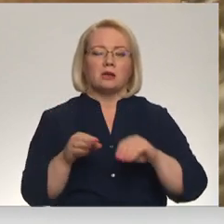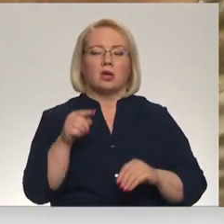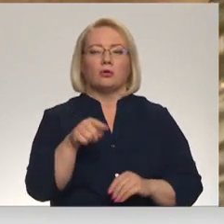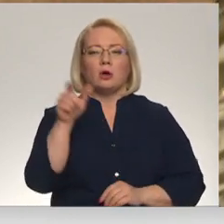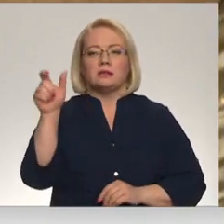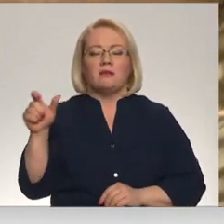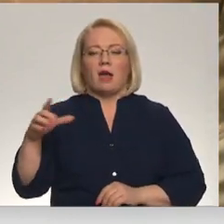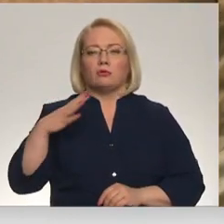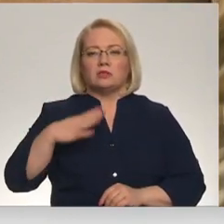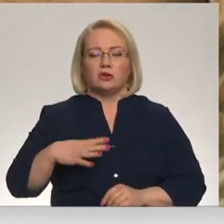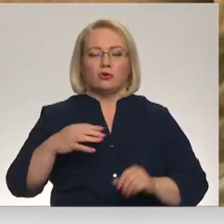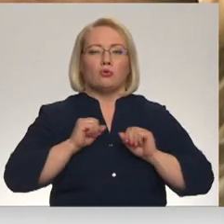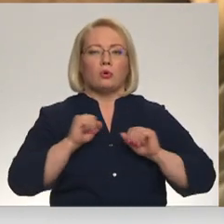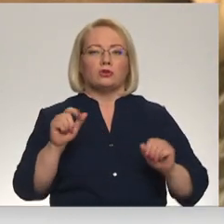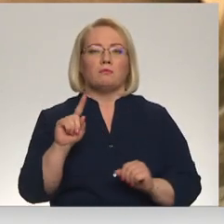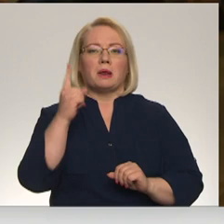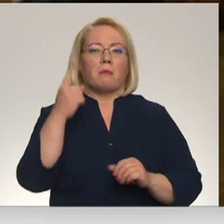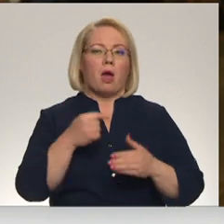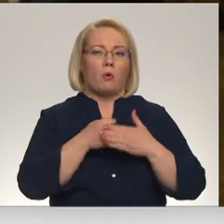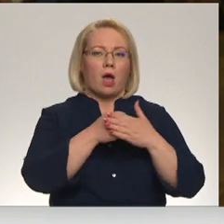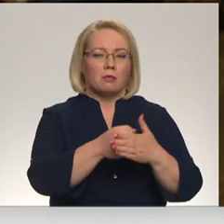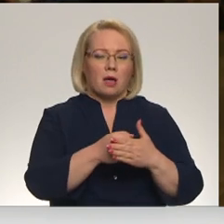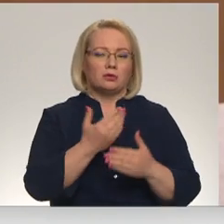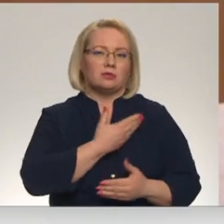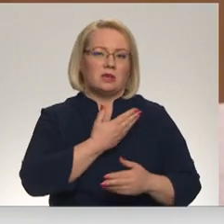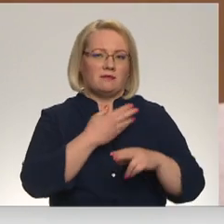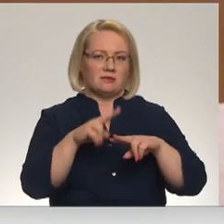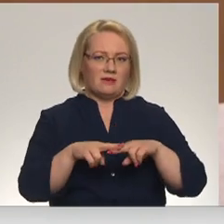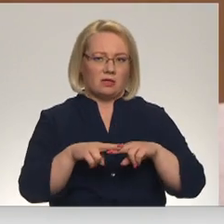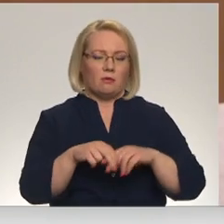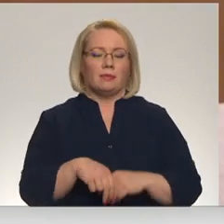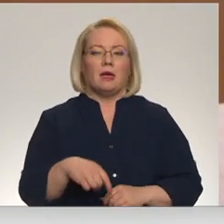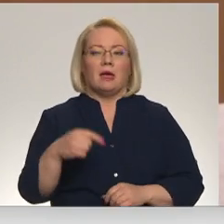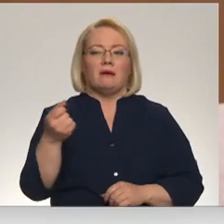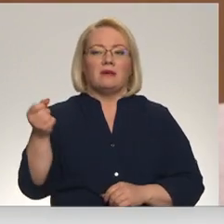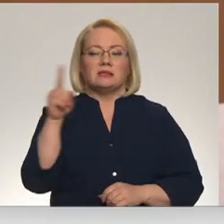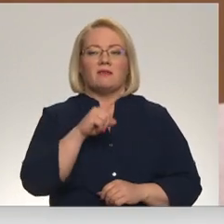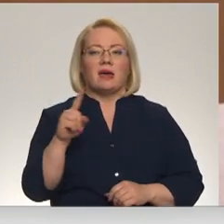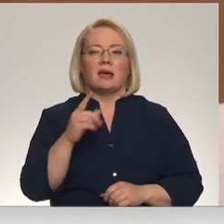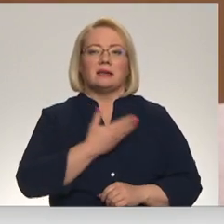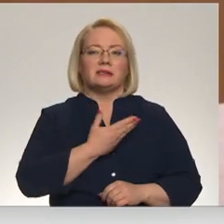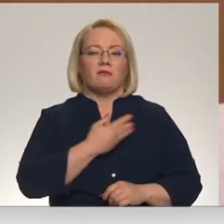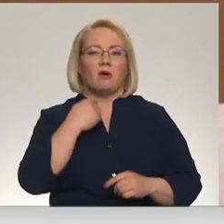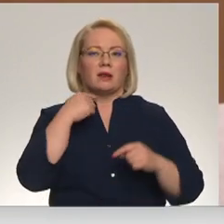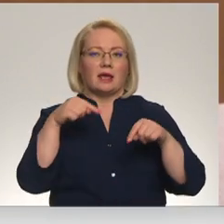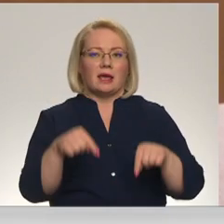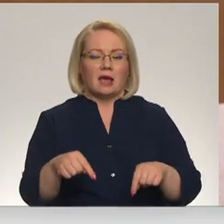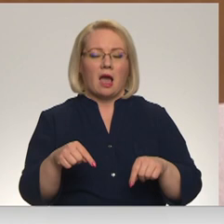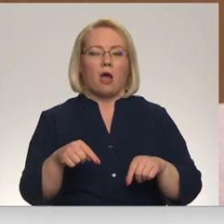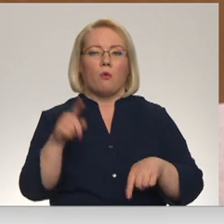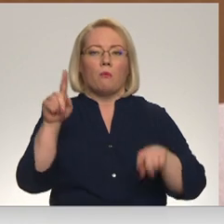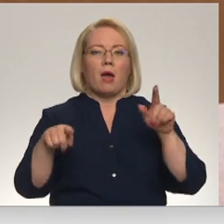ciešanas, kā arī nodrošinātu primāru atbalstu – izmitināšanu. Vesvairāk ir izmitināti Rīgā un pāris lielies